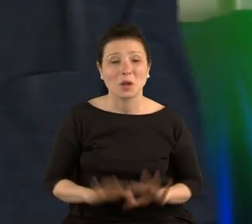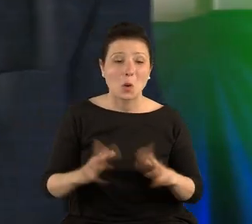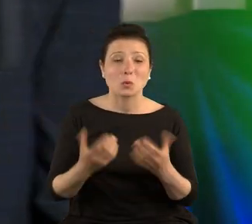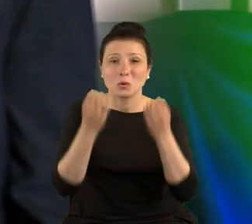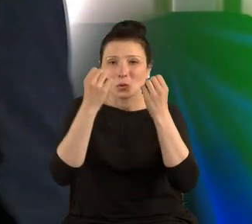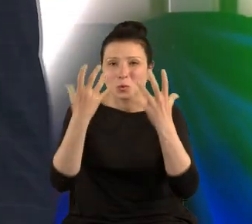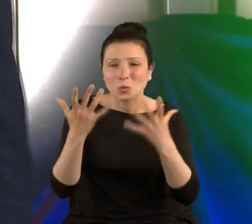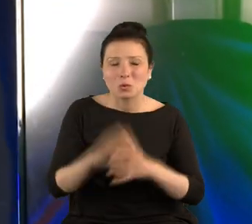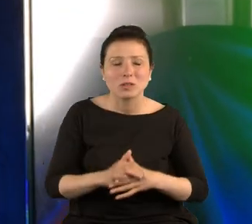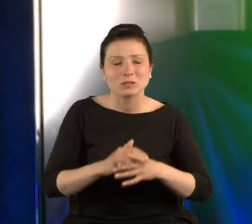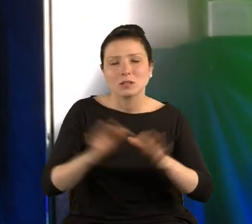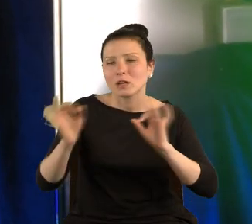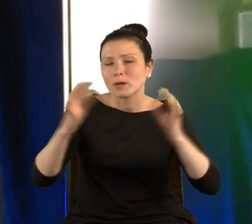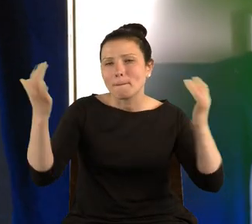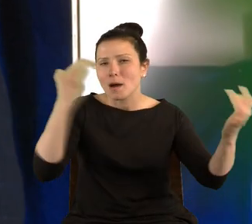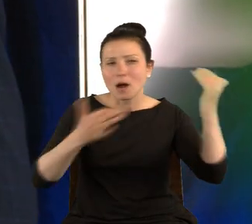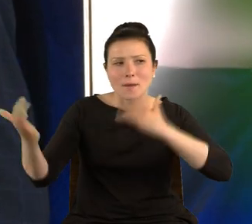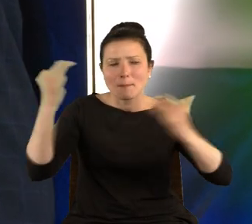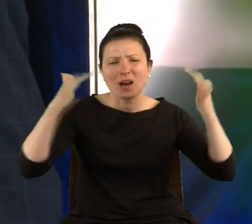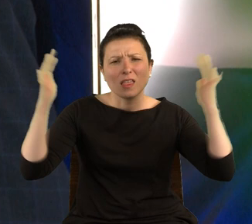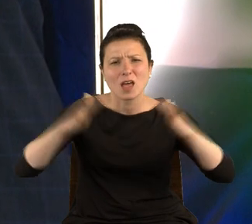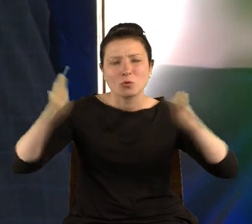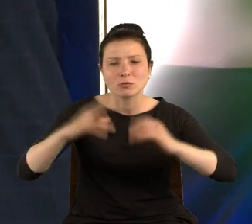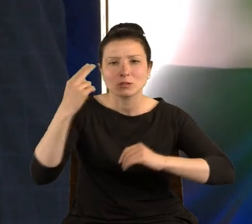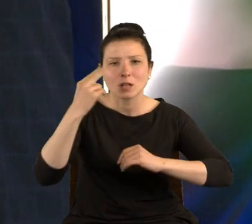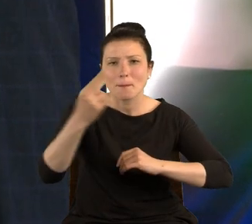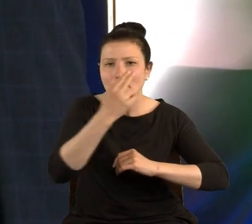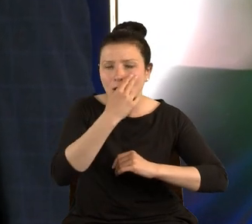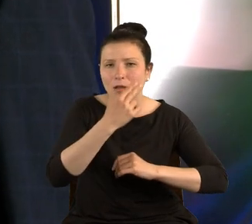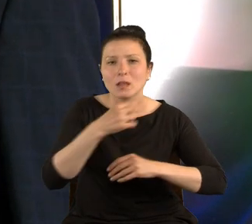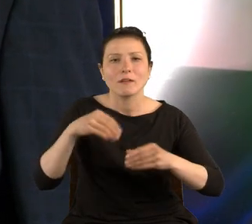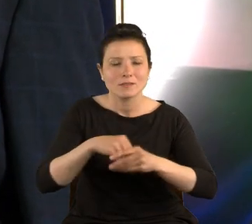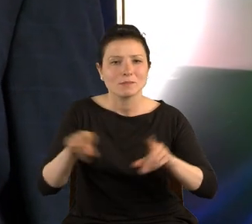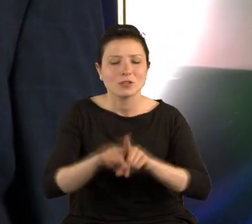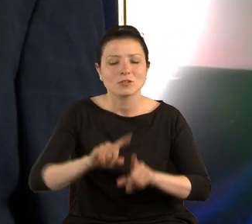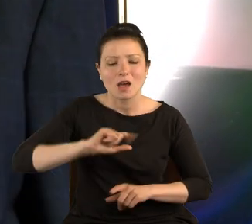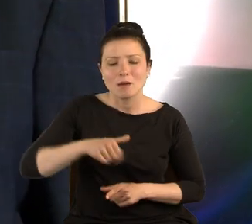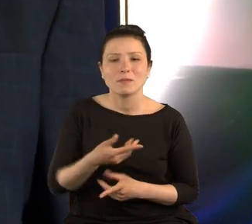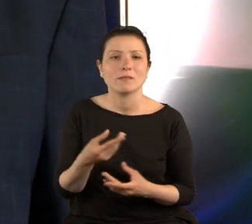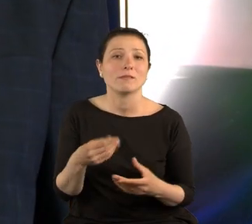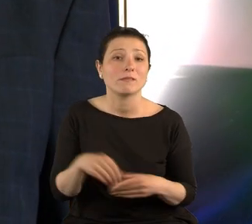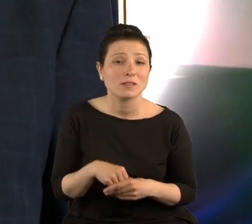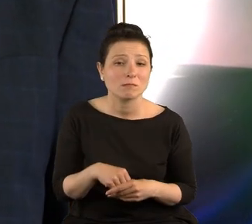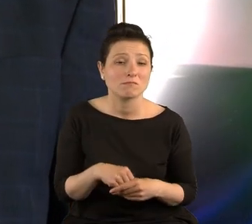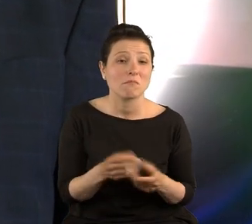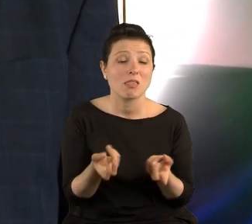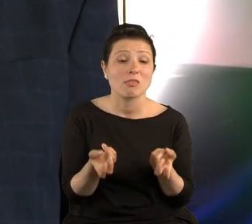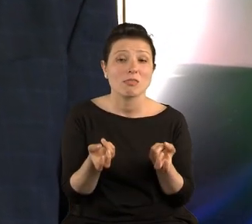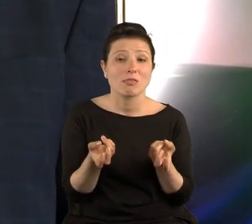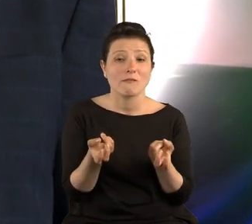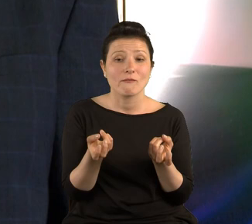smogu informacyjnego ślepoty a my w tym wszystkim tworzymy